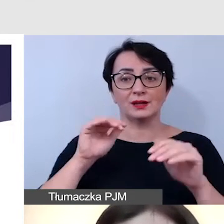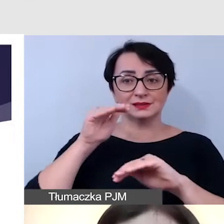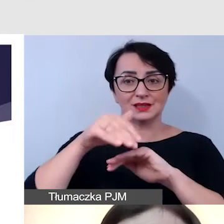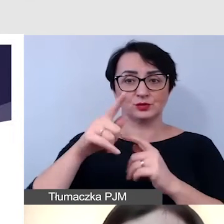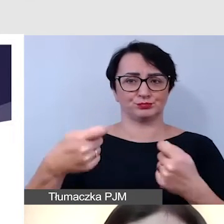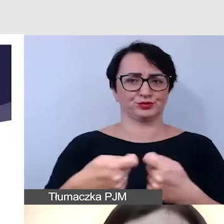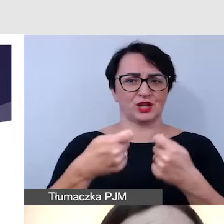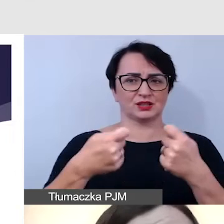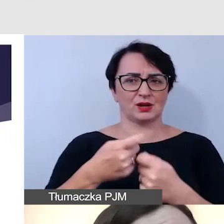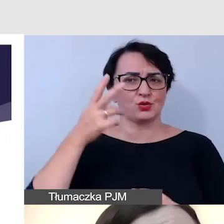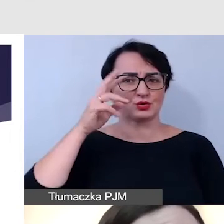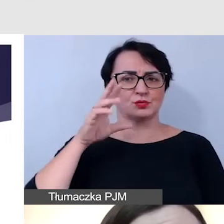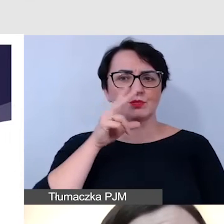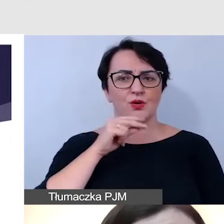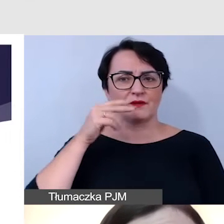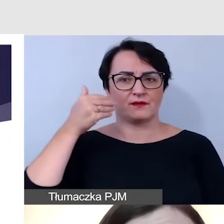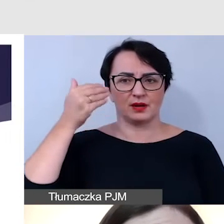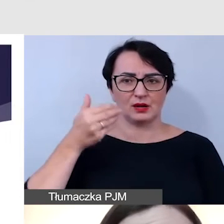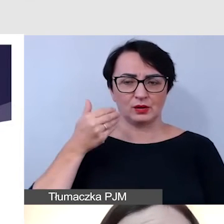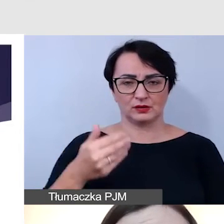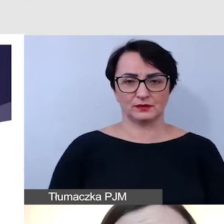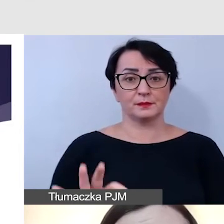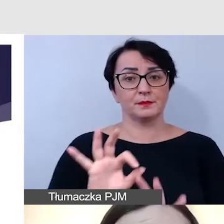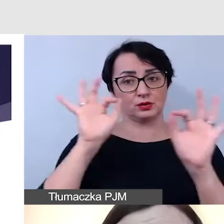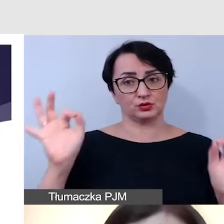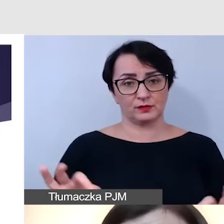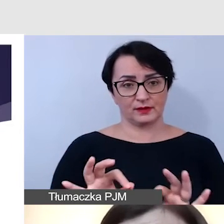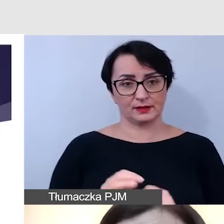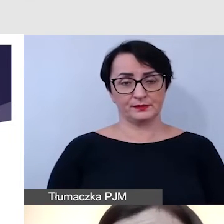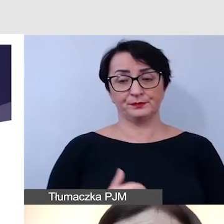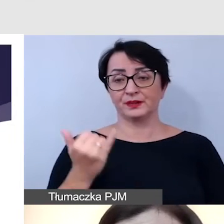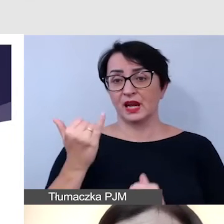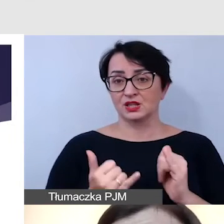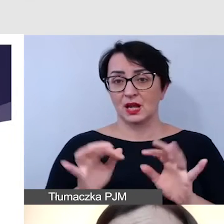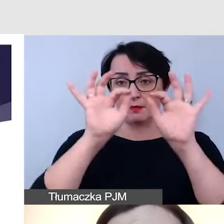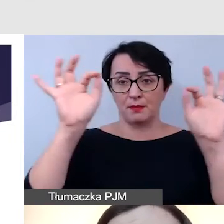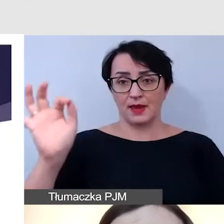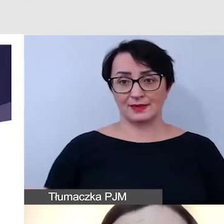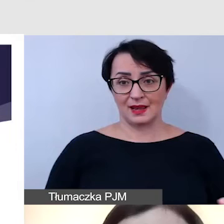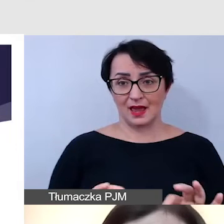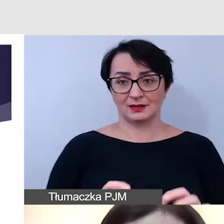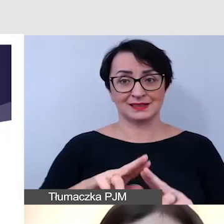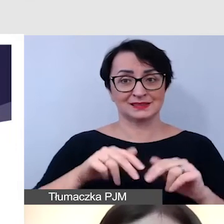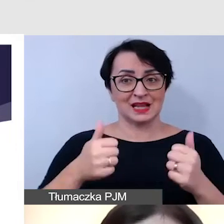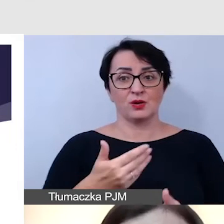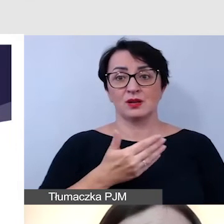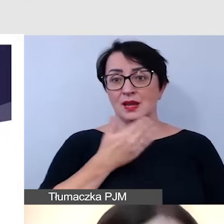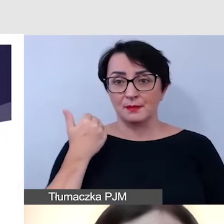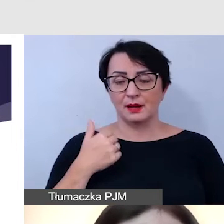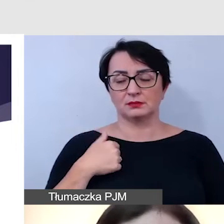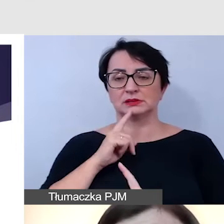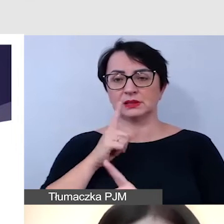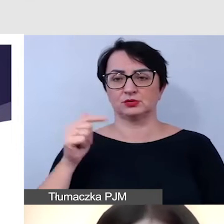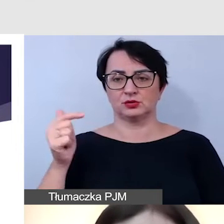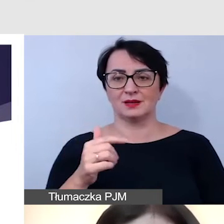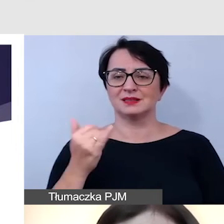rozumienie mowy. Podsumowując, jeśli pętli nie ma na stałe, wówczas ją zamawiamy. Zawsze